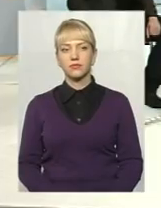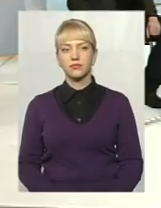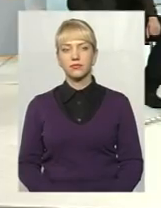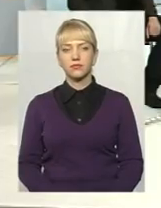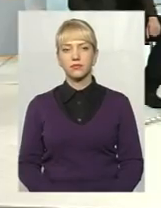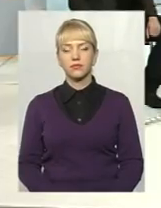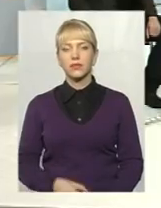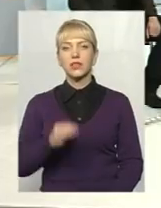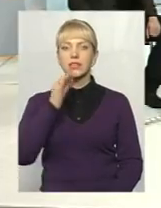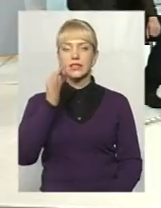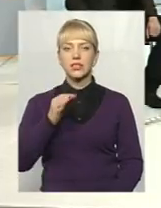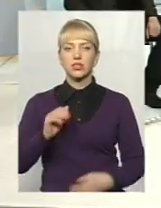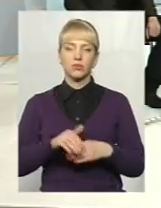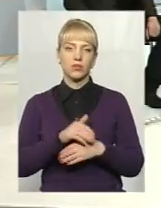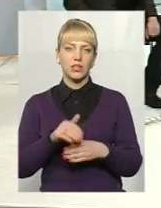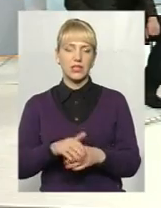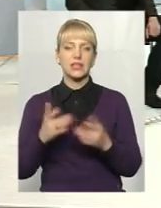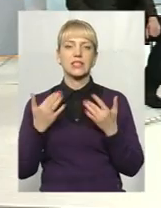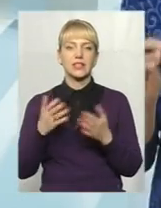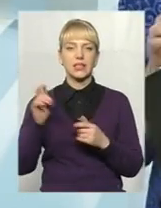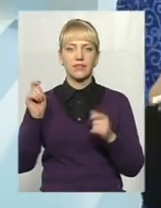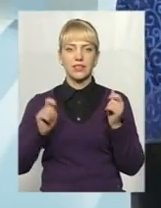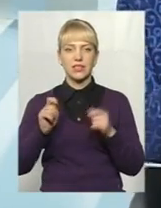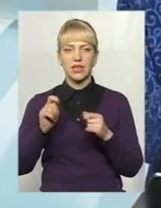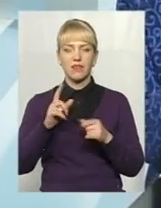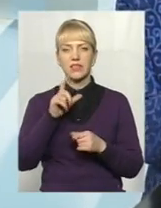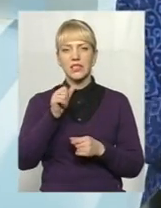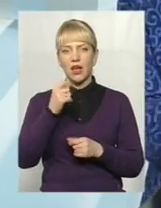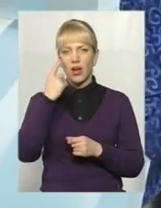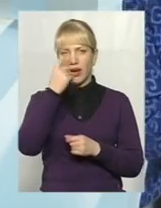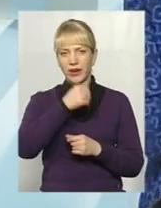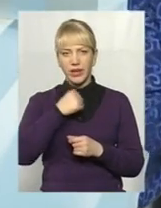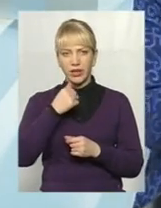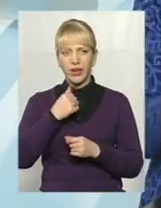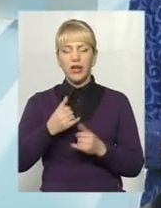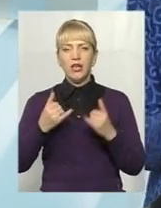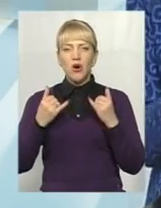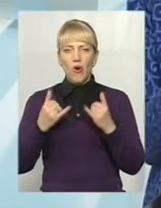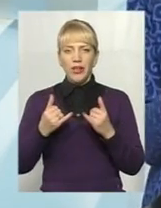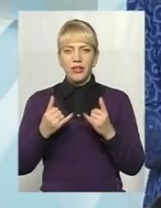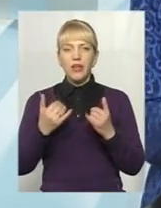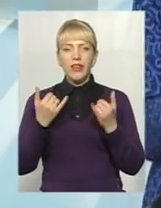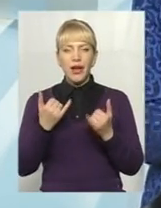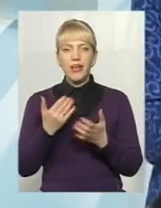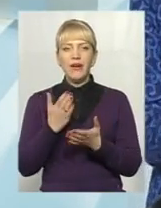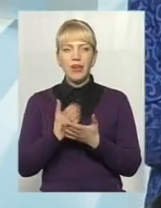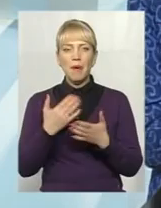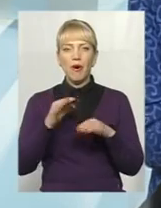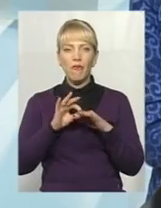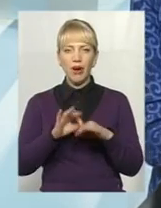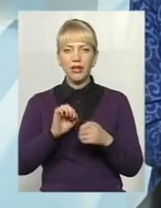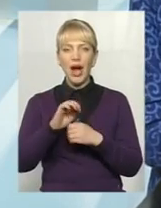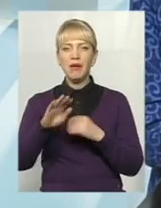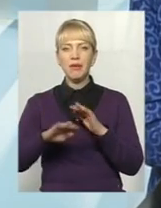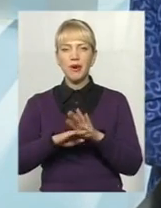Скажіть, будь ласка, скільки фестивалів за рік сьогодні, нині вже проводить Кам'янець